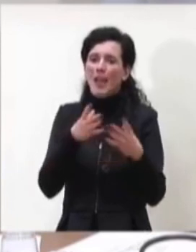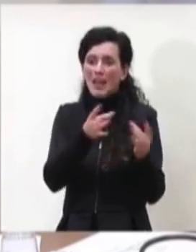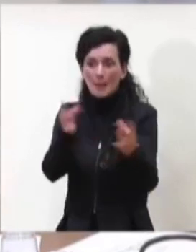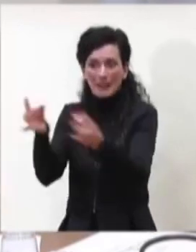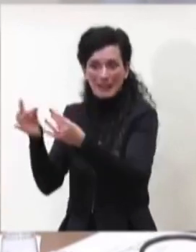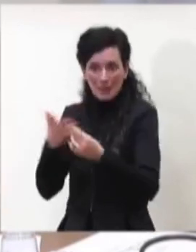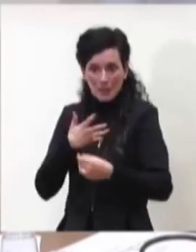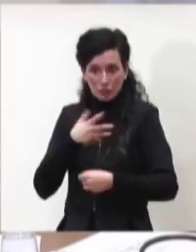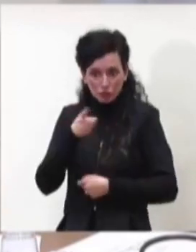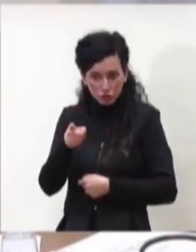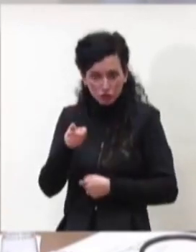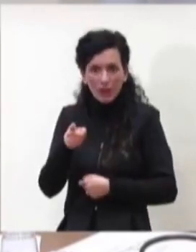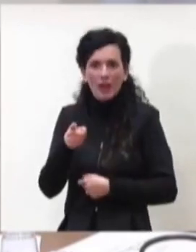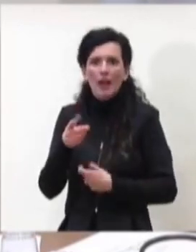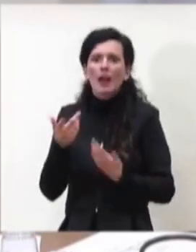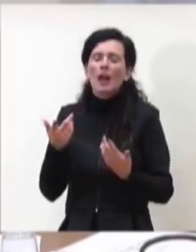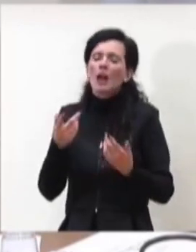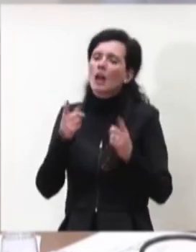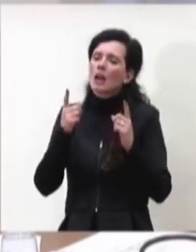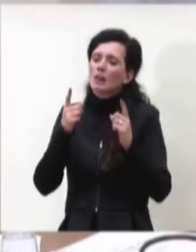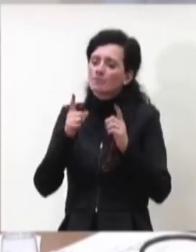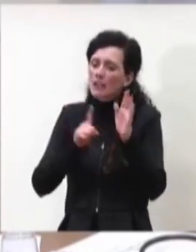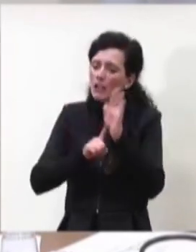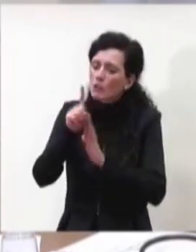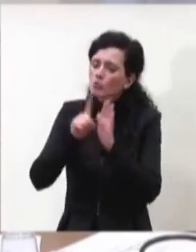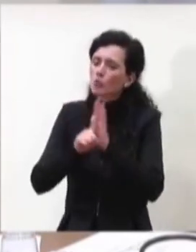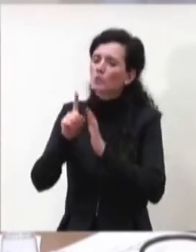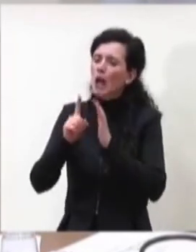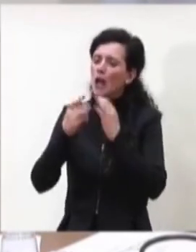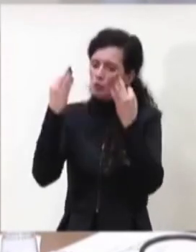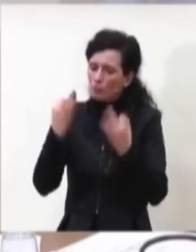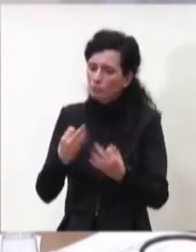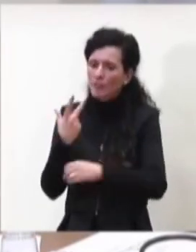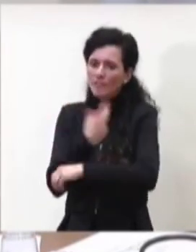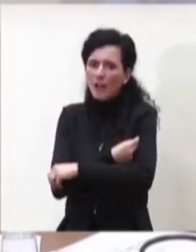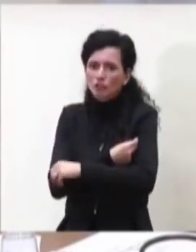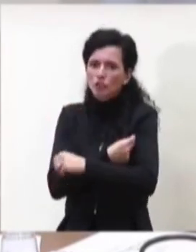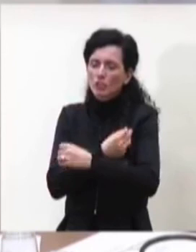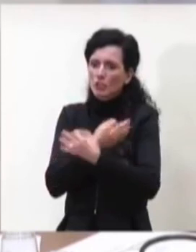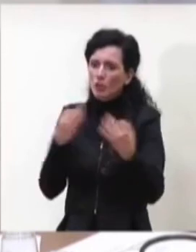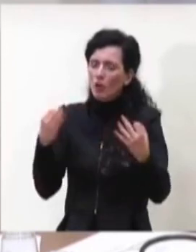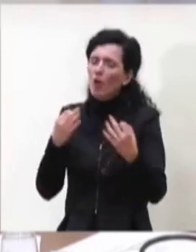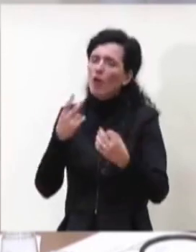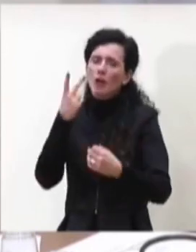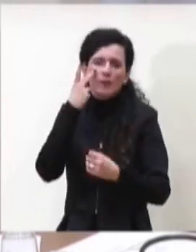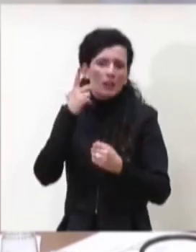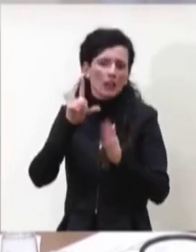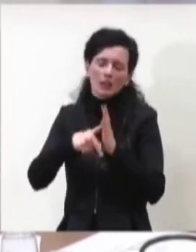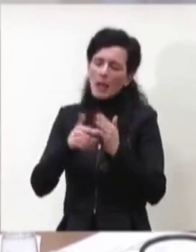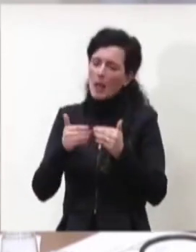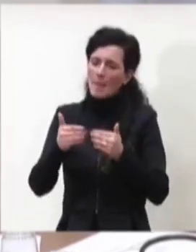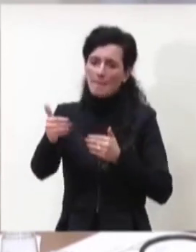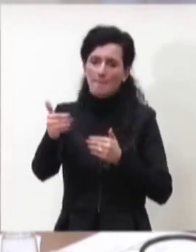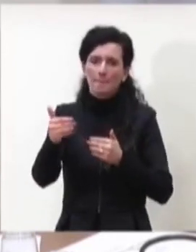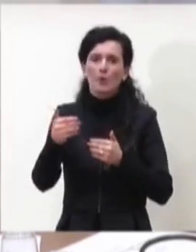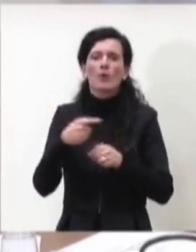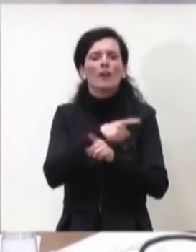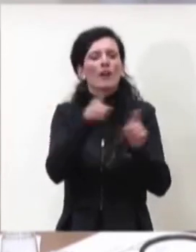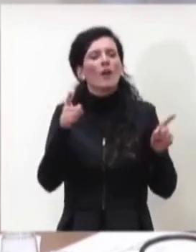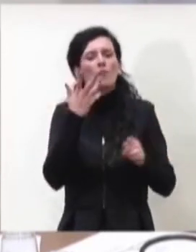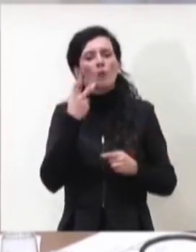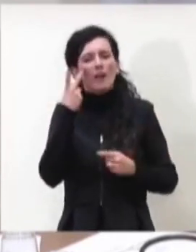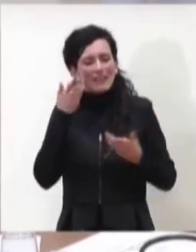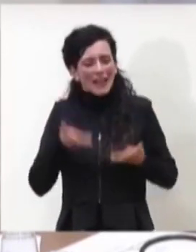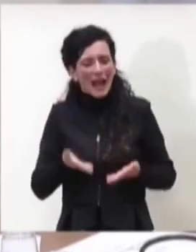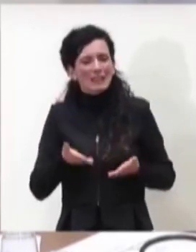effetto che si può prevedere solo a lungo termine quindi diciamo non cominciamo adesso a voler vedere gli effetti della